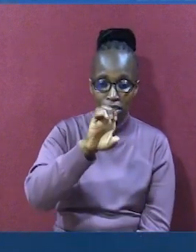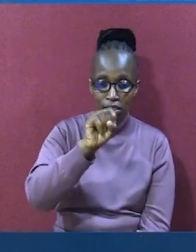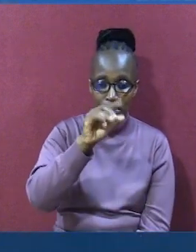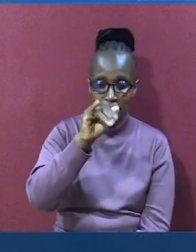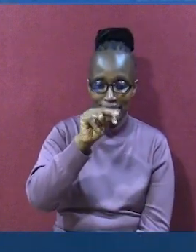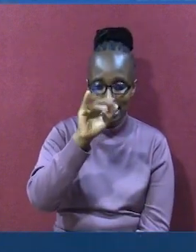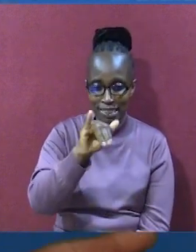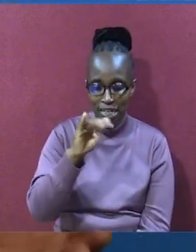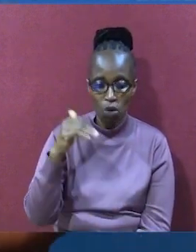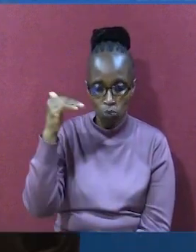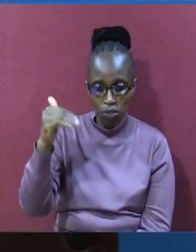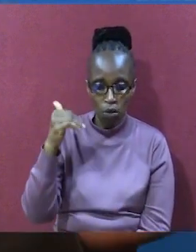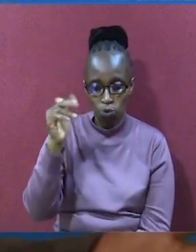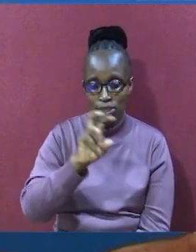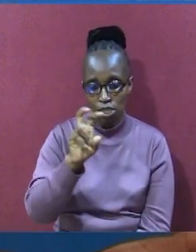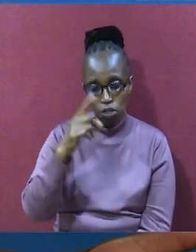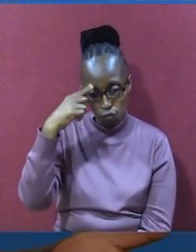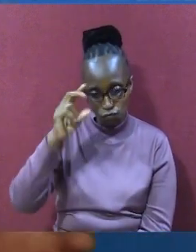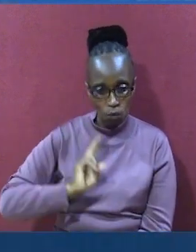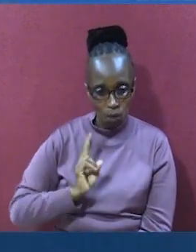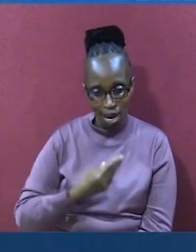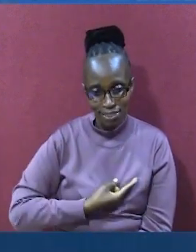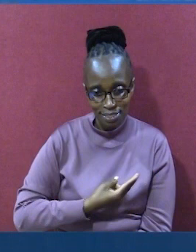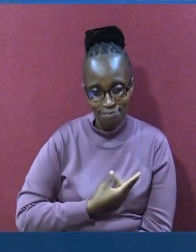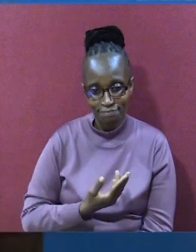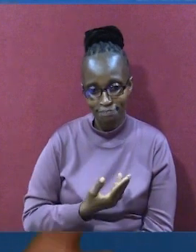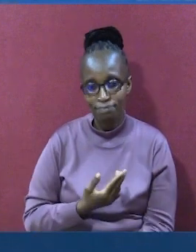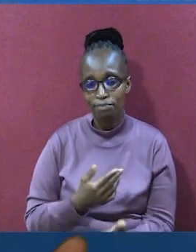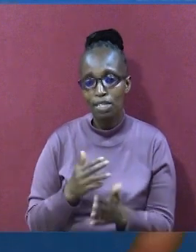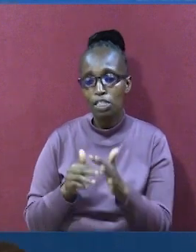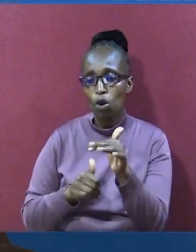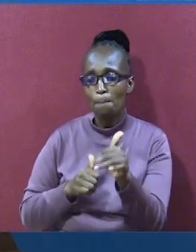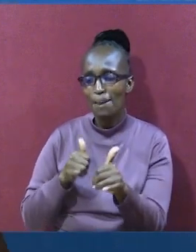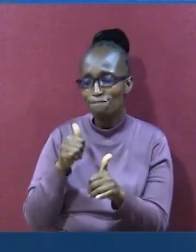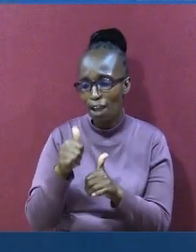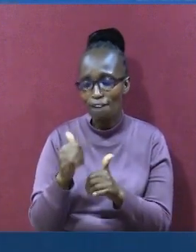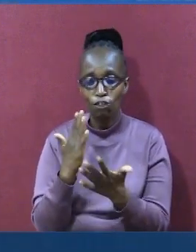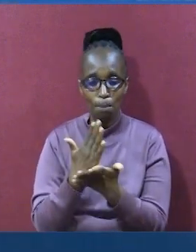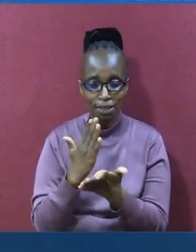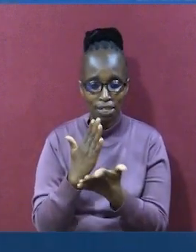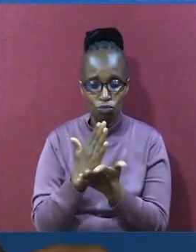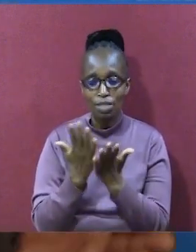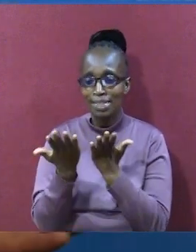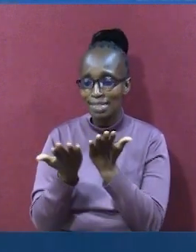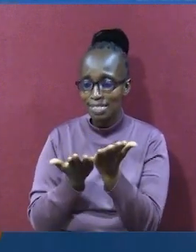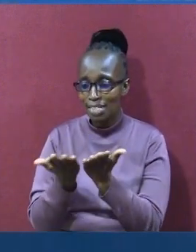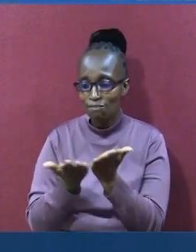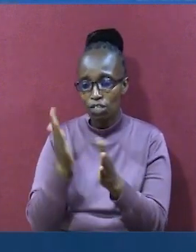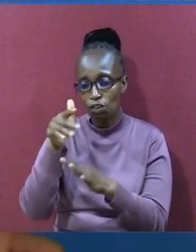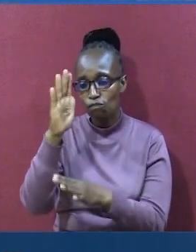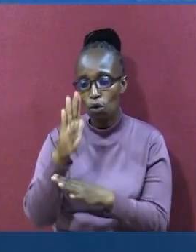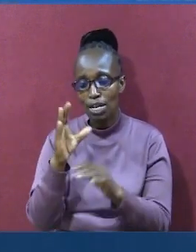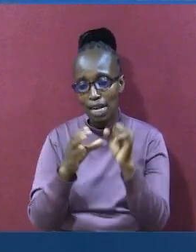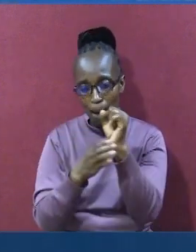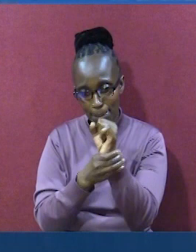forward to an external destiny are sometimes very far from reality. Mtumishi wa mungu